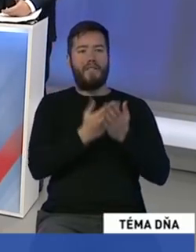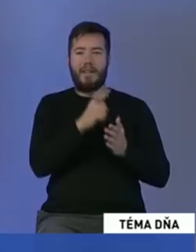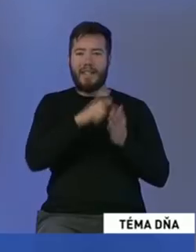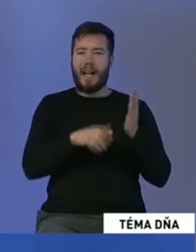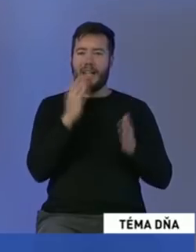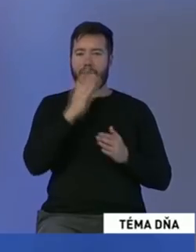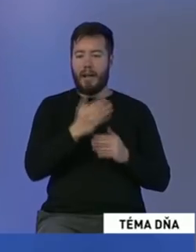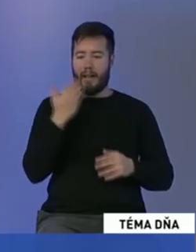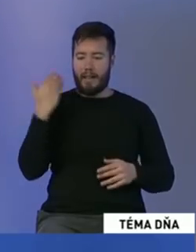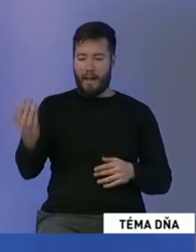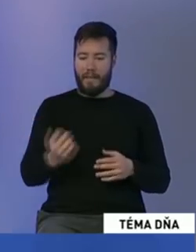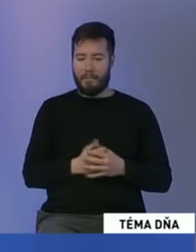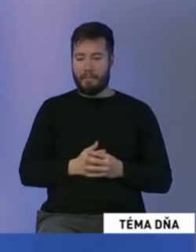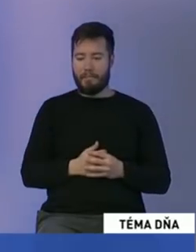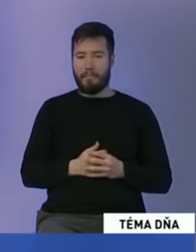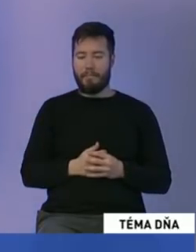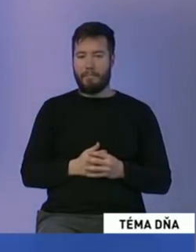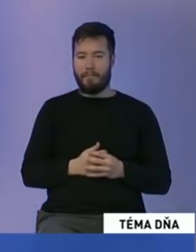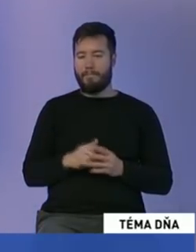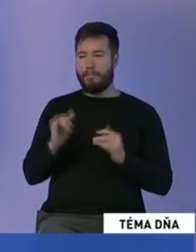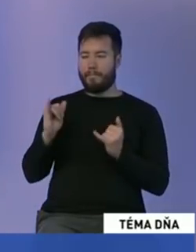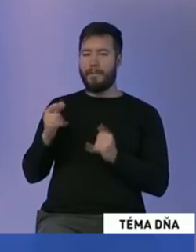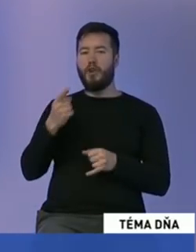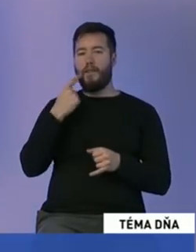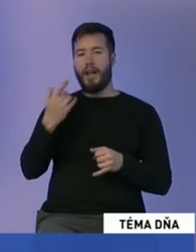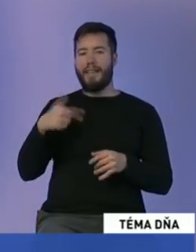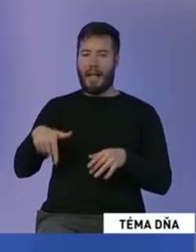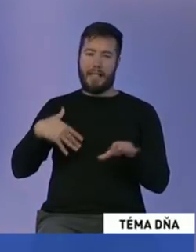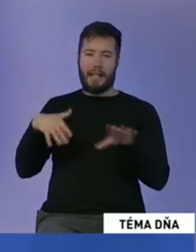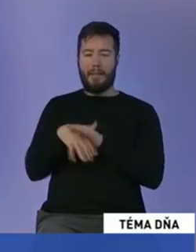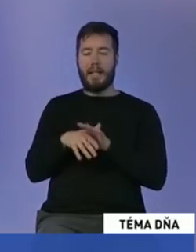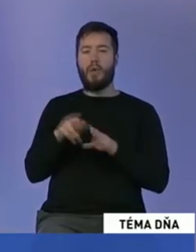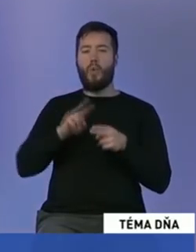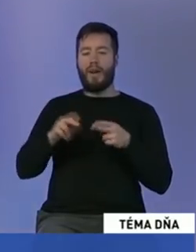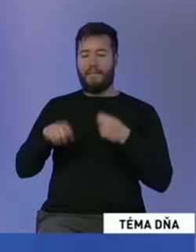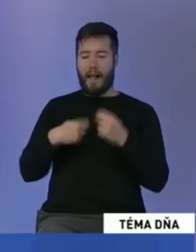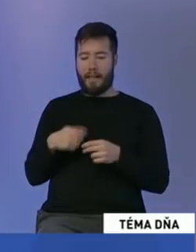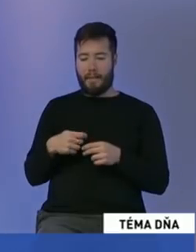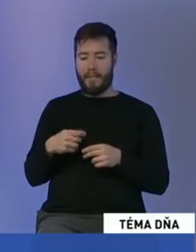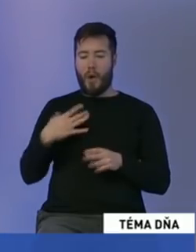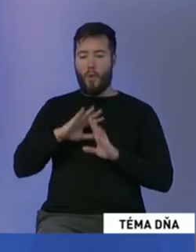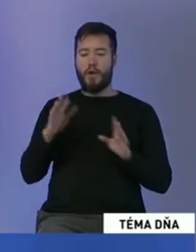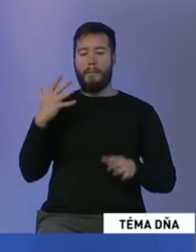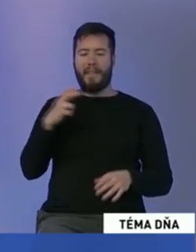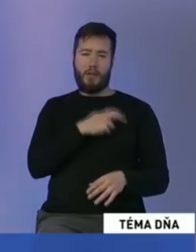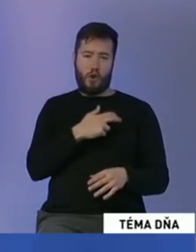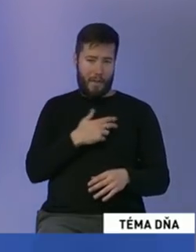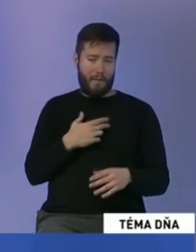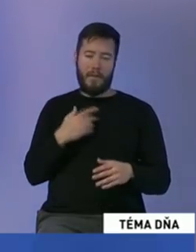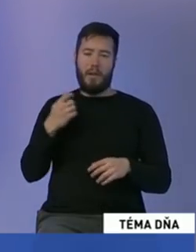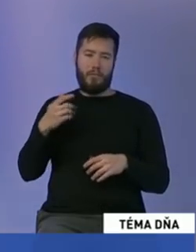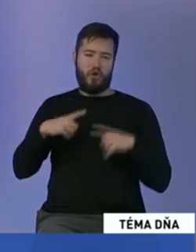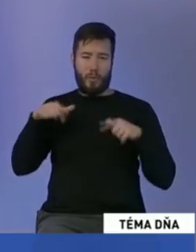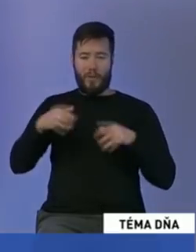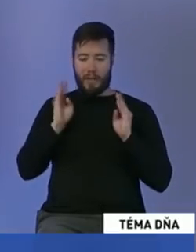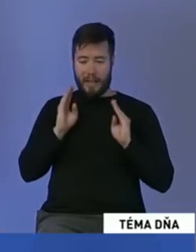pôsobím na úrade vlády. Ja už 15 rokov pôsobím v Bratislave, či už ako študent, alebo na sede som pracoval,